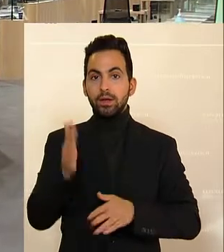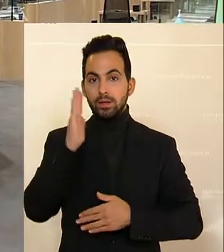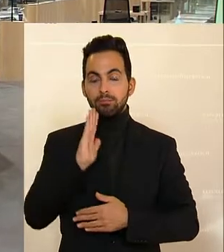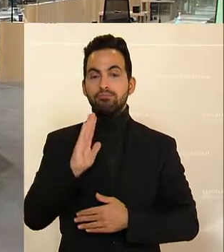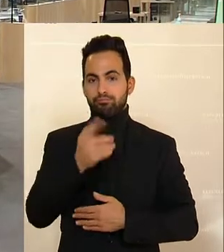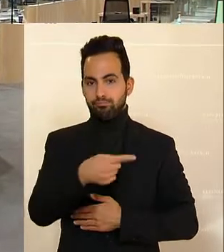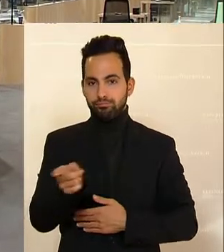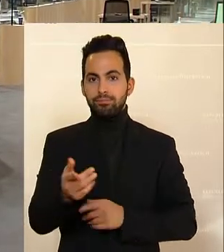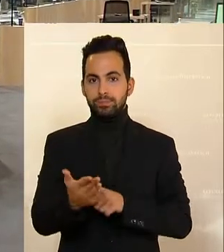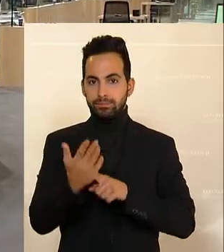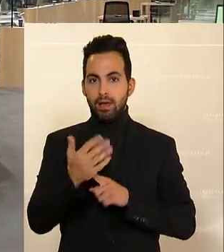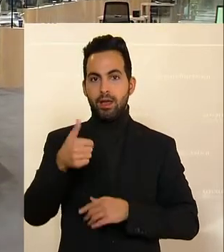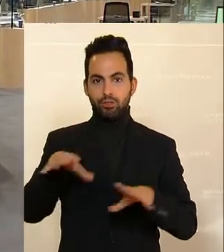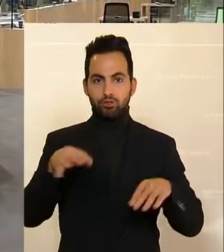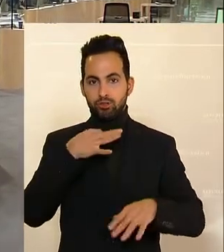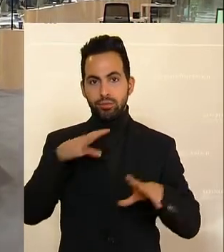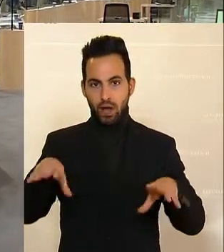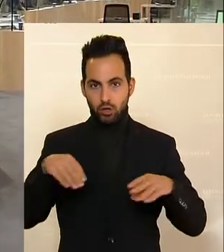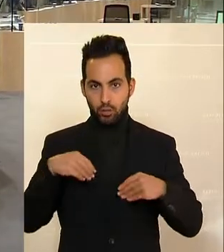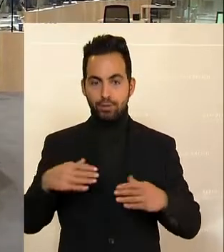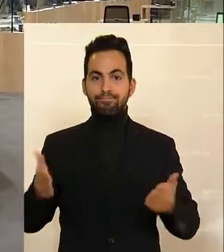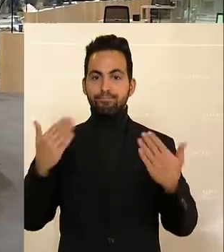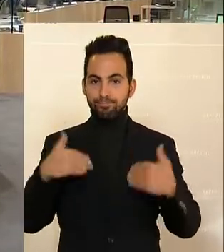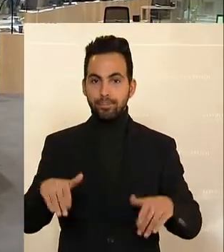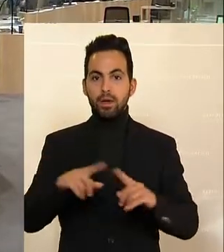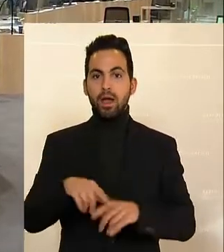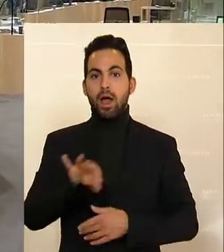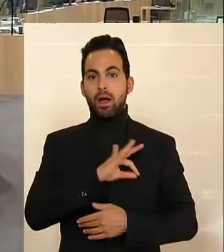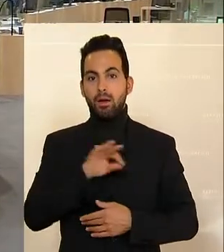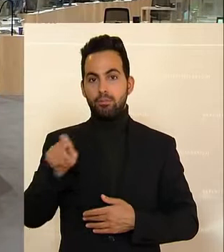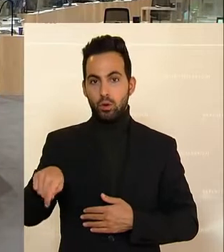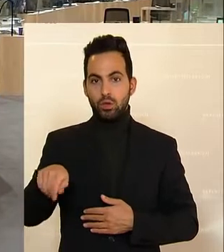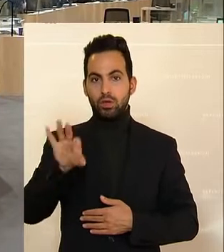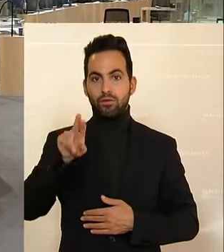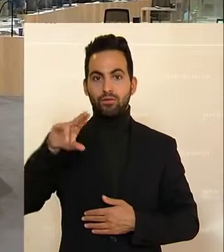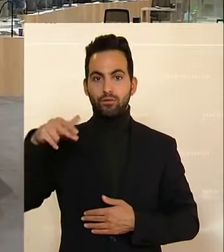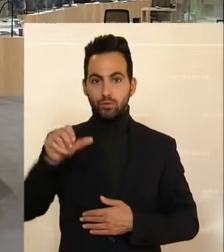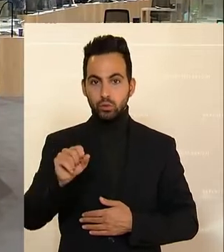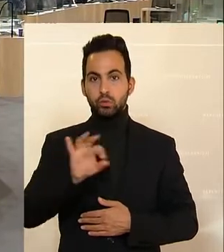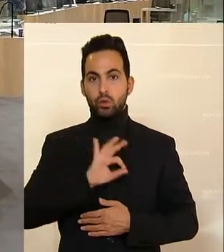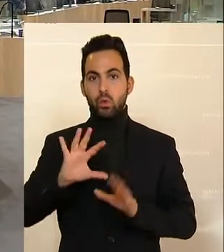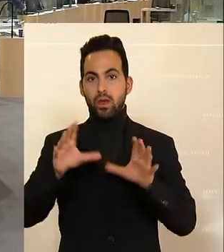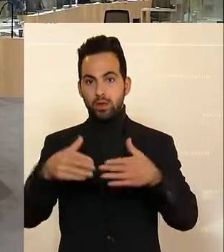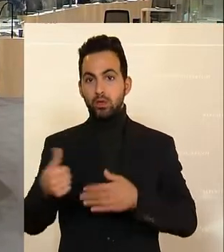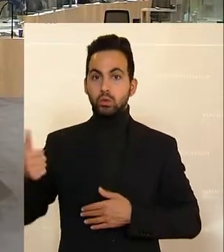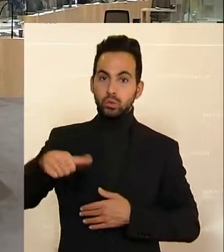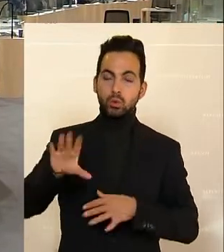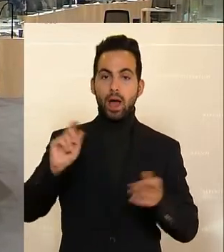einstimmig so angenommen. Die Abgeordneten Fuchs, Kolleginnen und Kollegen, haben einen Zusatz- bzw.